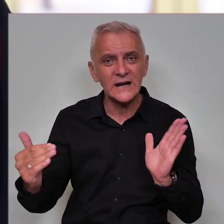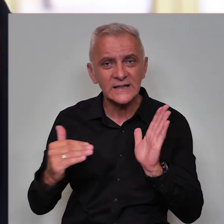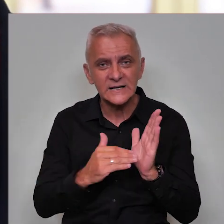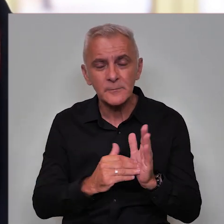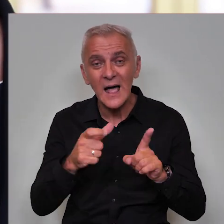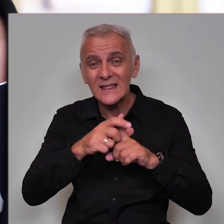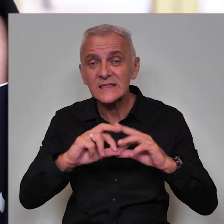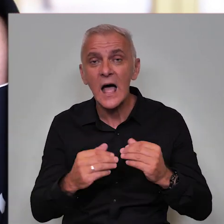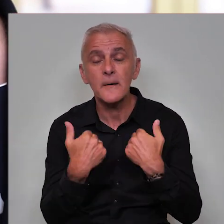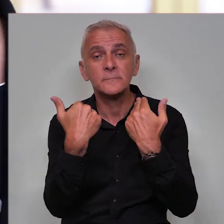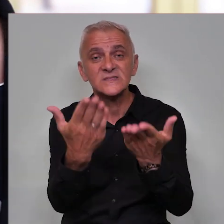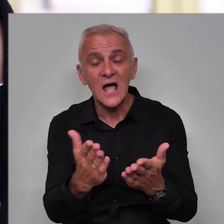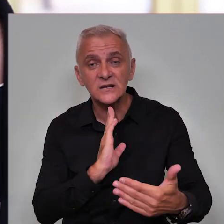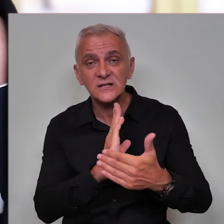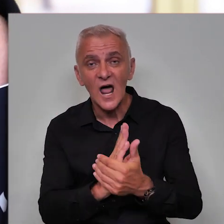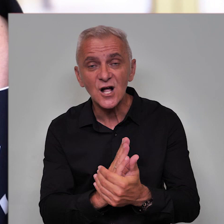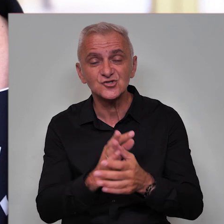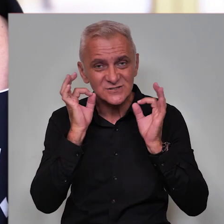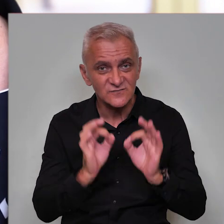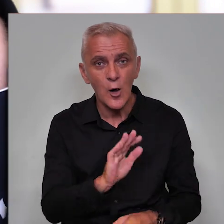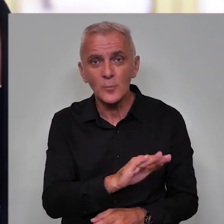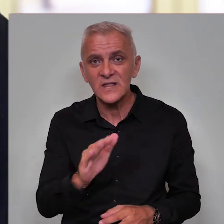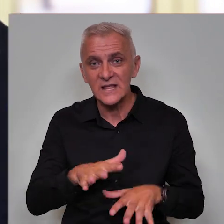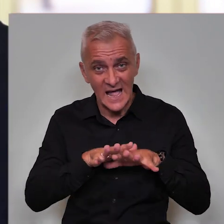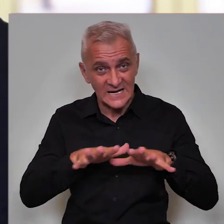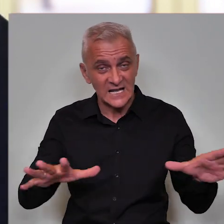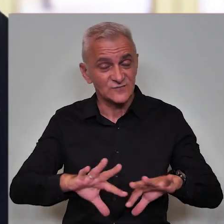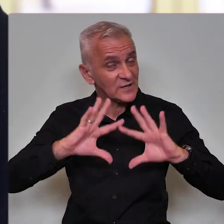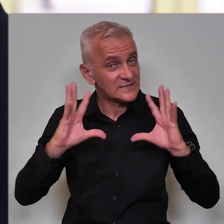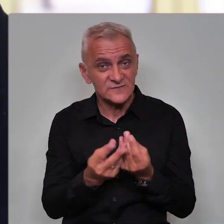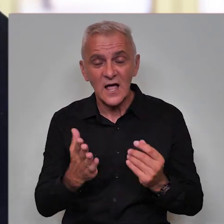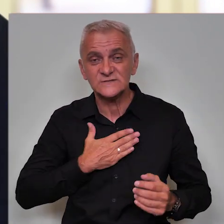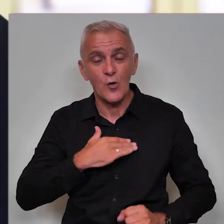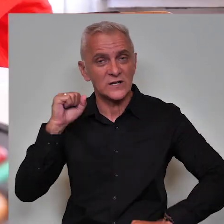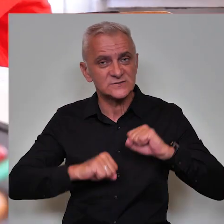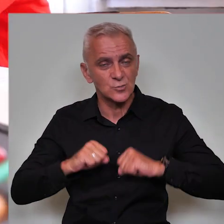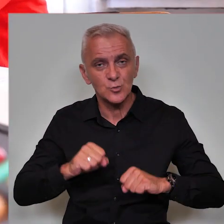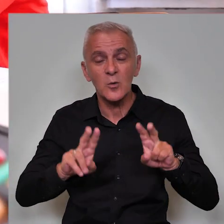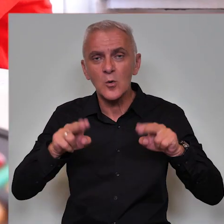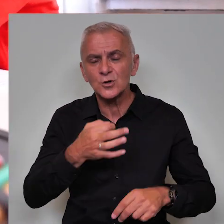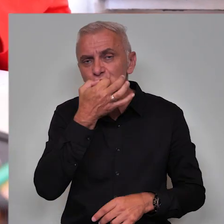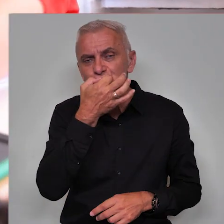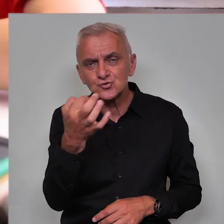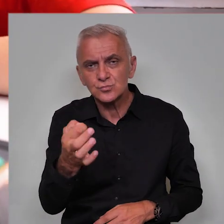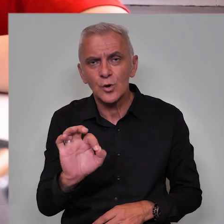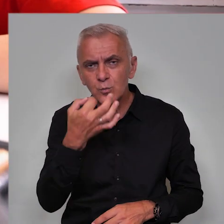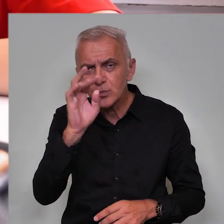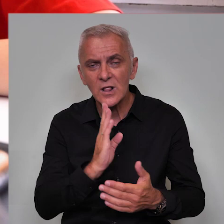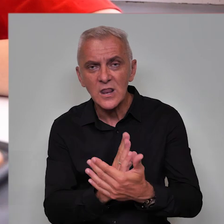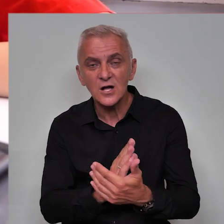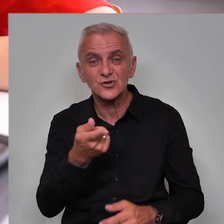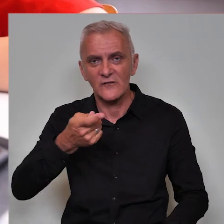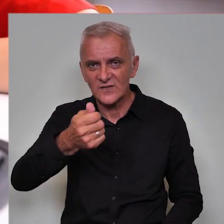pruži način svakom djetetu da razvije sve svoje sposobnosti i kompetencije na što bolji način.